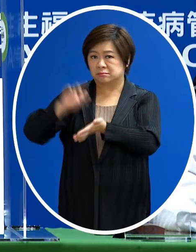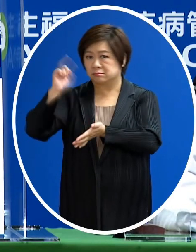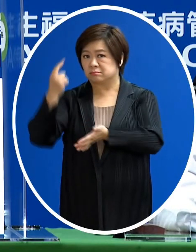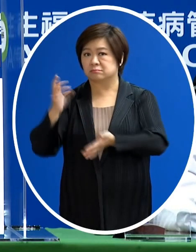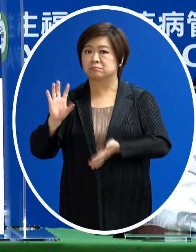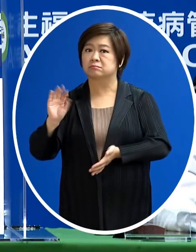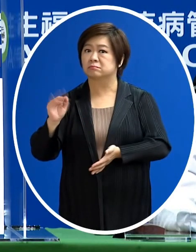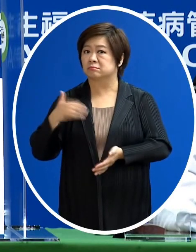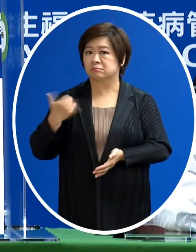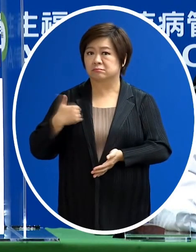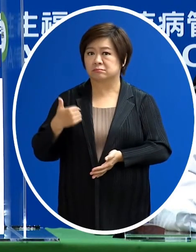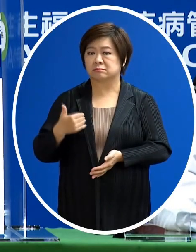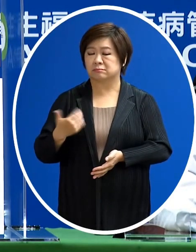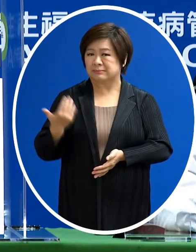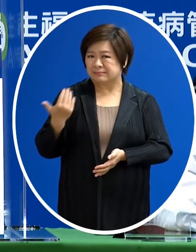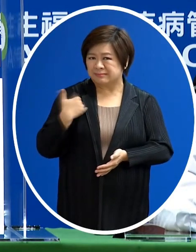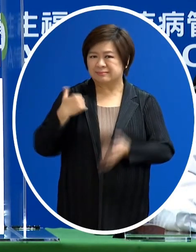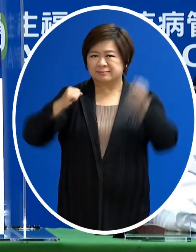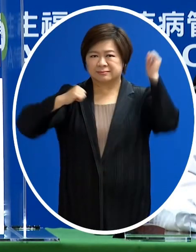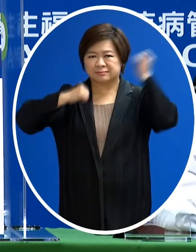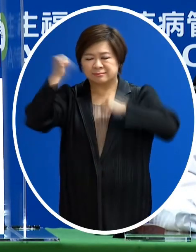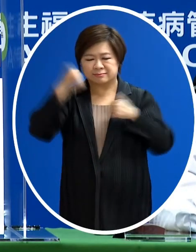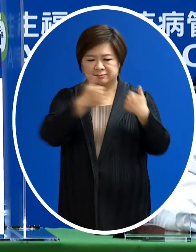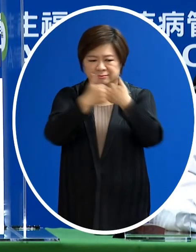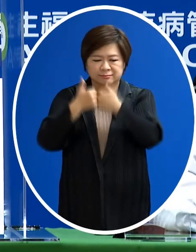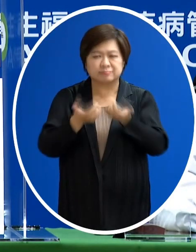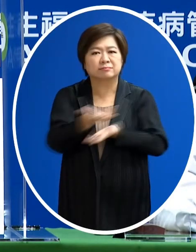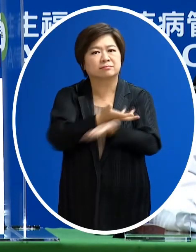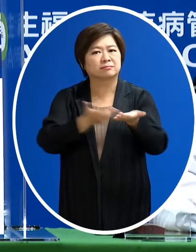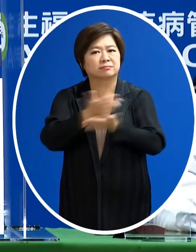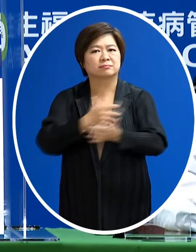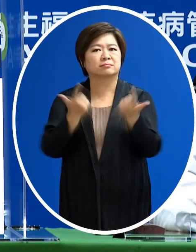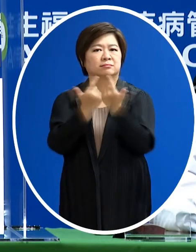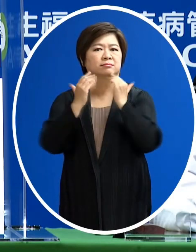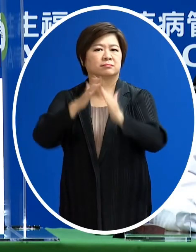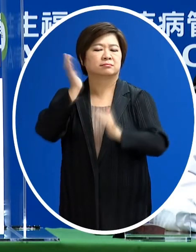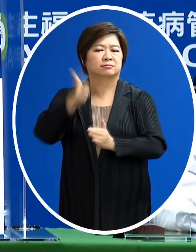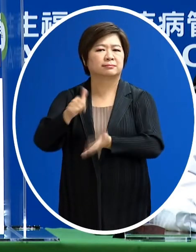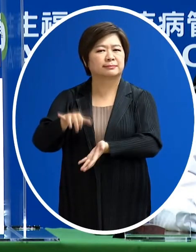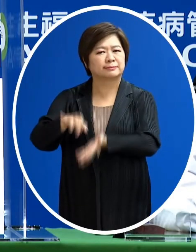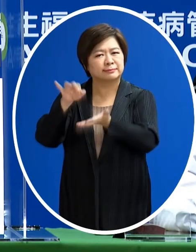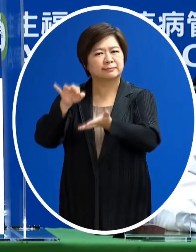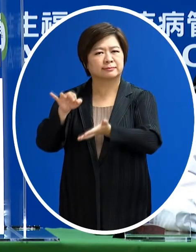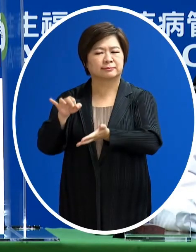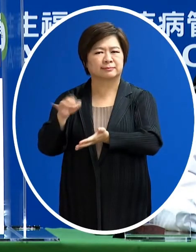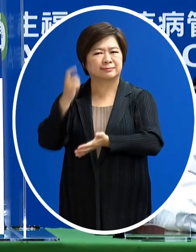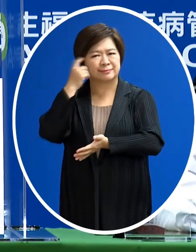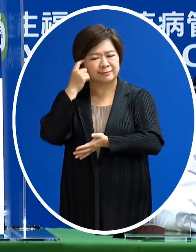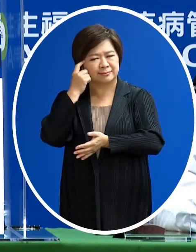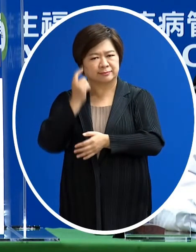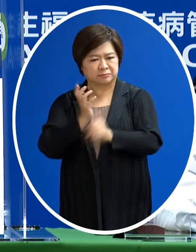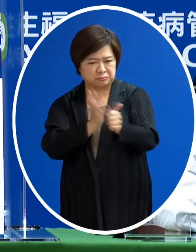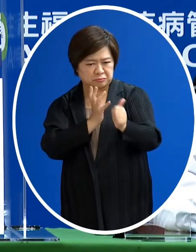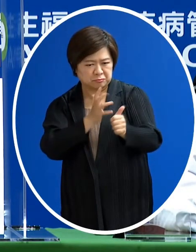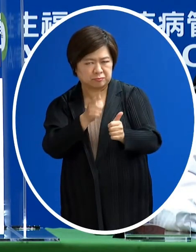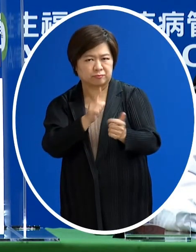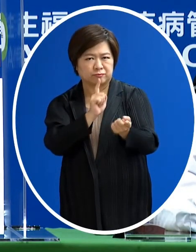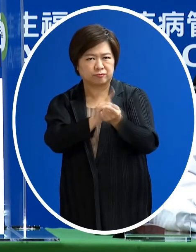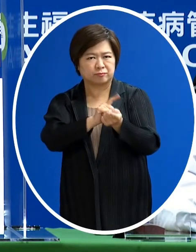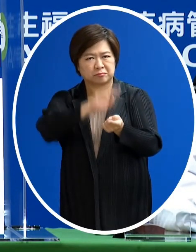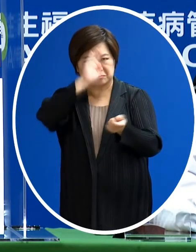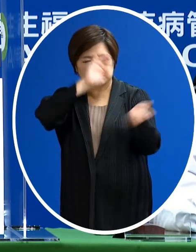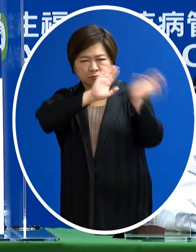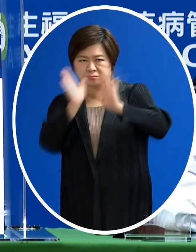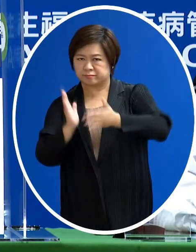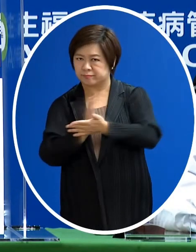是那天早上大家在交換意見的時候那市長一直在想要瞭解一下 對 我們這對疫情的一個推估